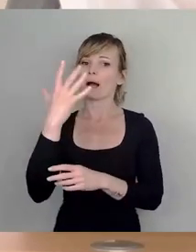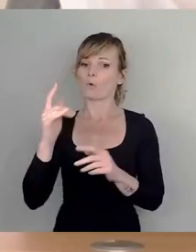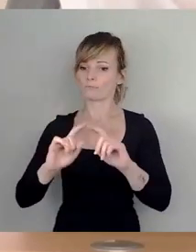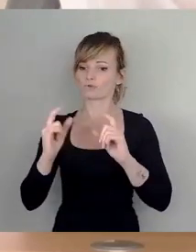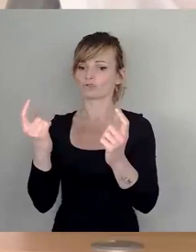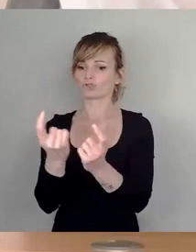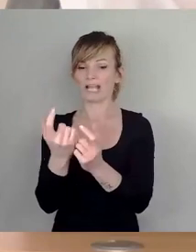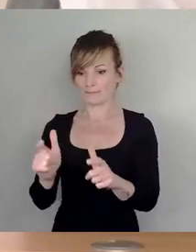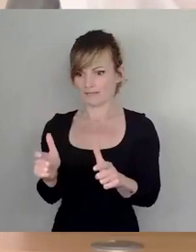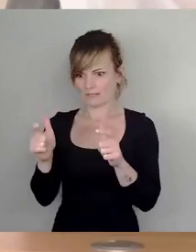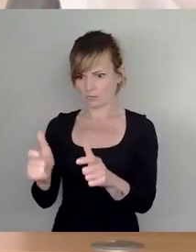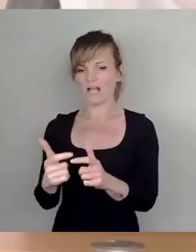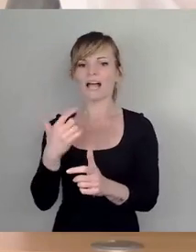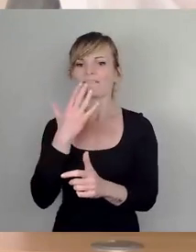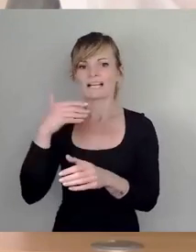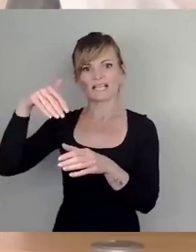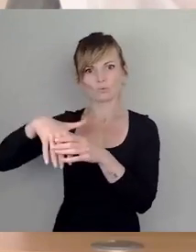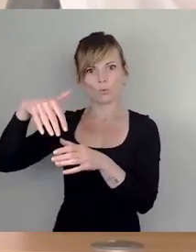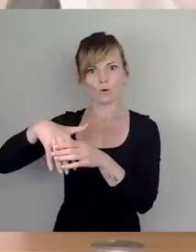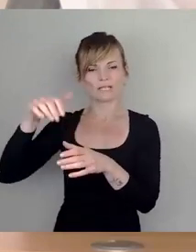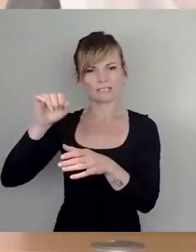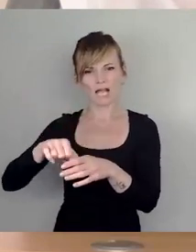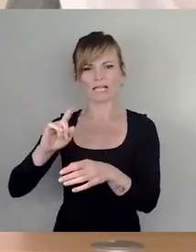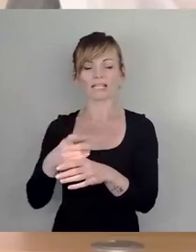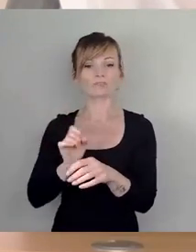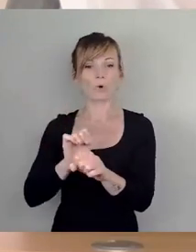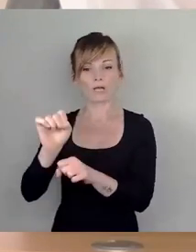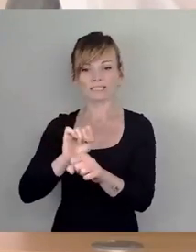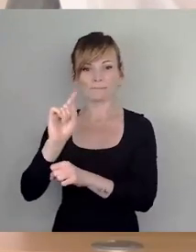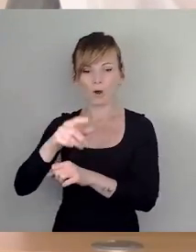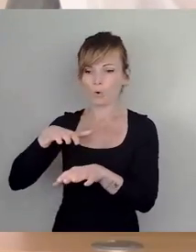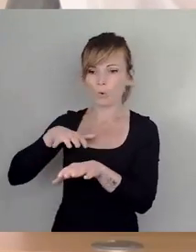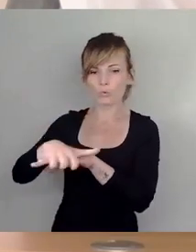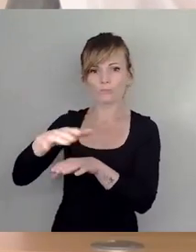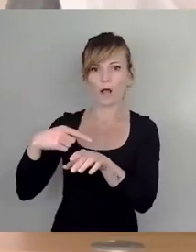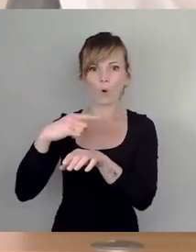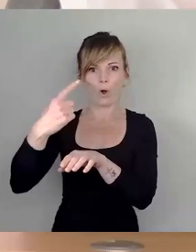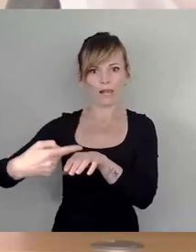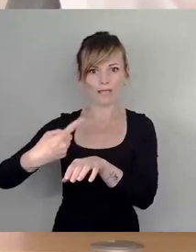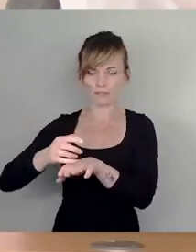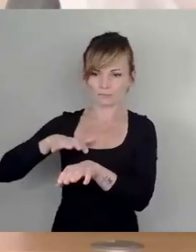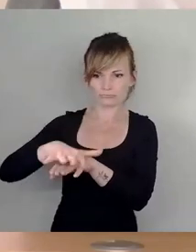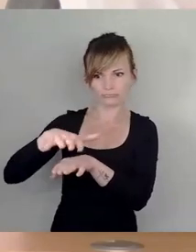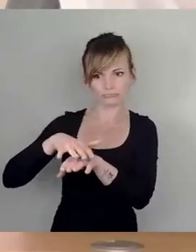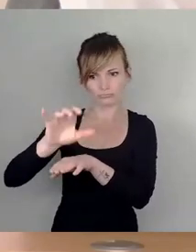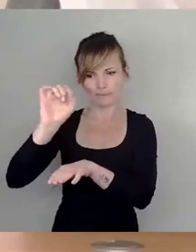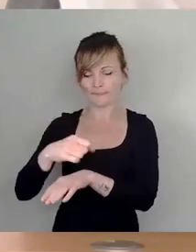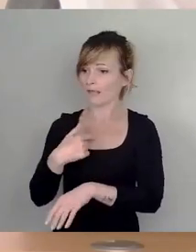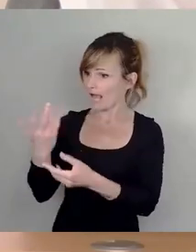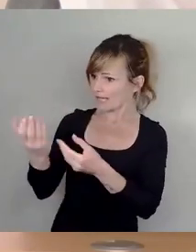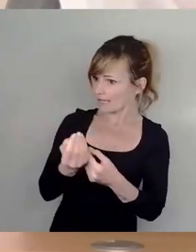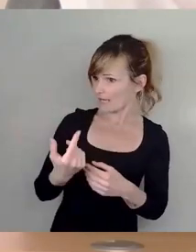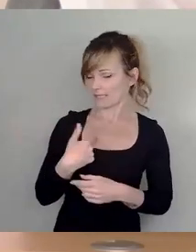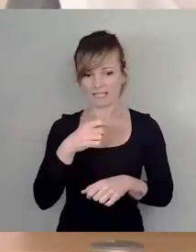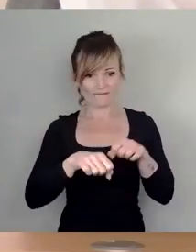sind, aber eben auch überrollbar, damit genügend Verkehrsfläche da ist. Wie gesagt, ich lade Sie mal ein, dass wir uns mal um acht da treffen. Ich komme mit dem Fahrrad,